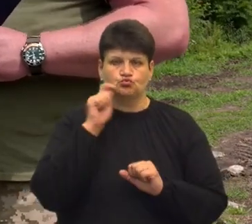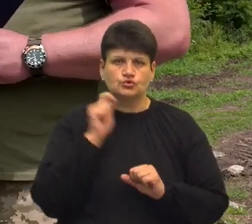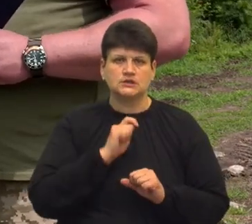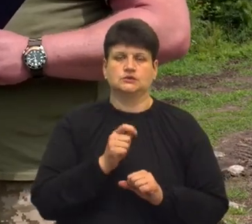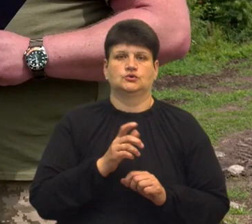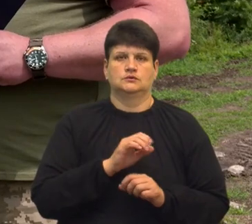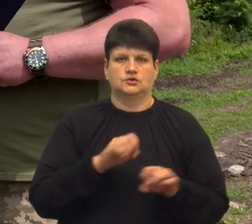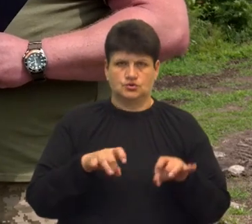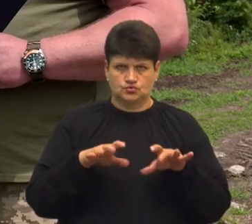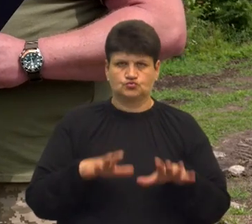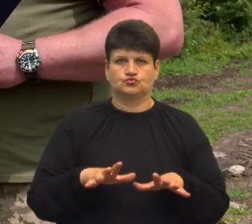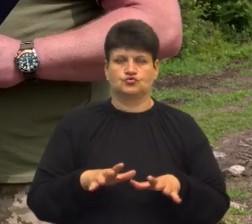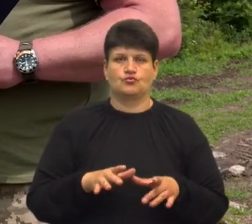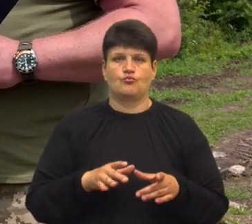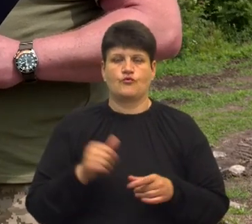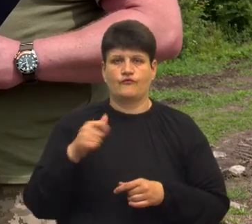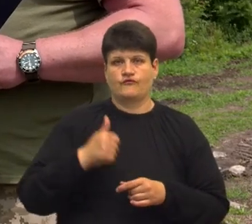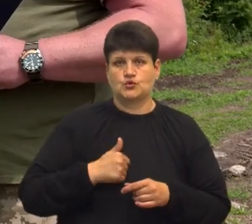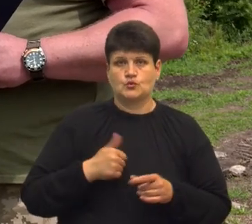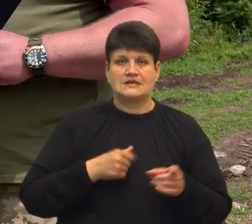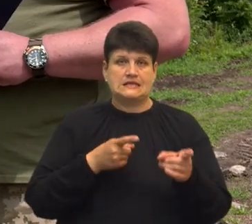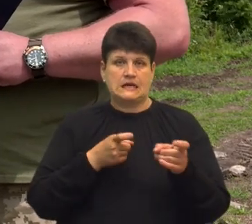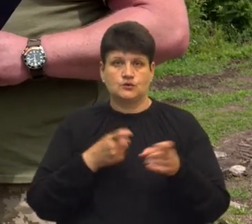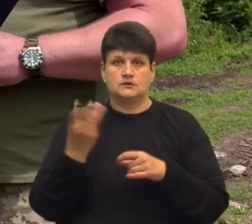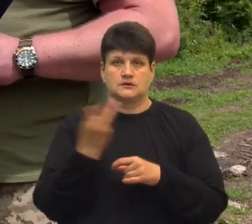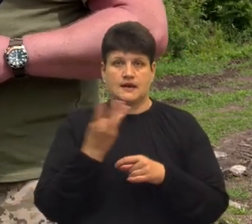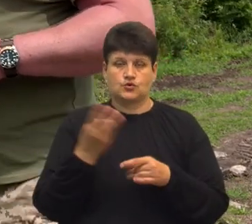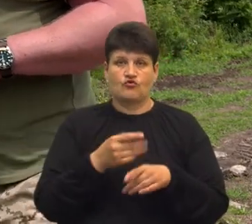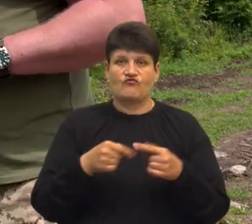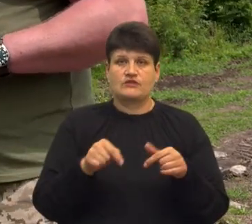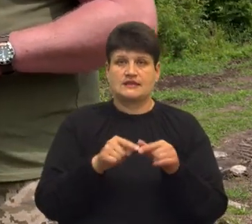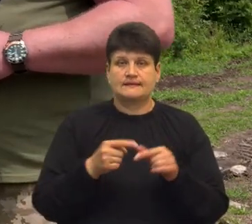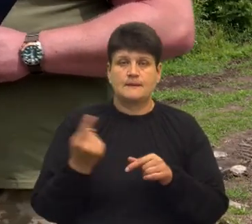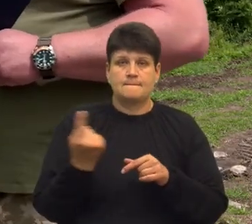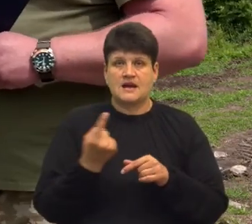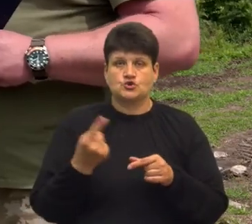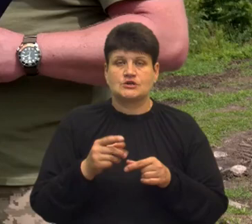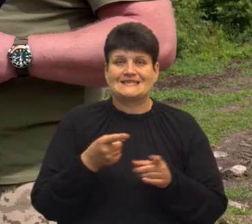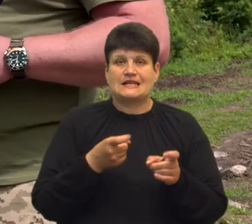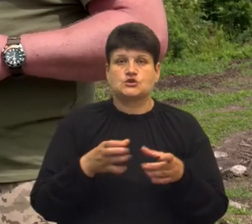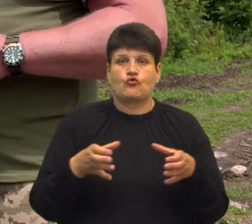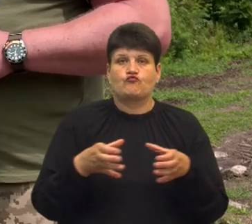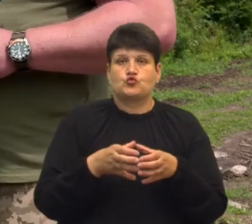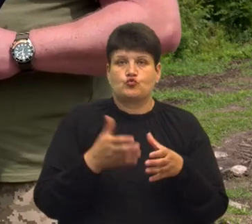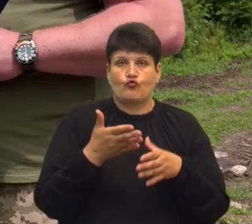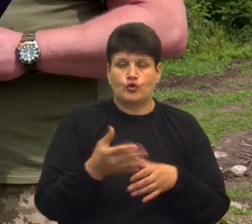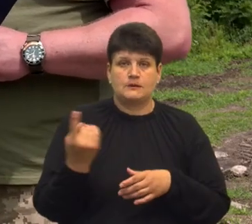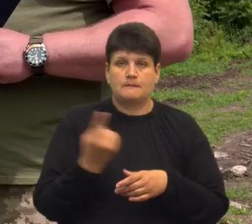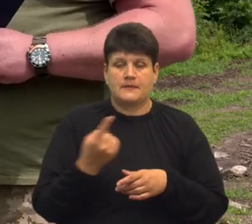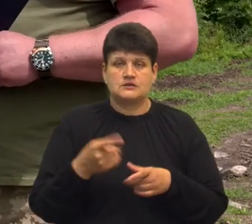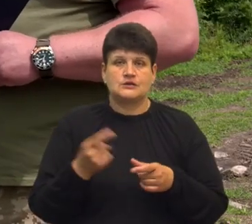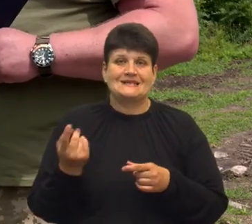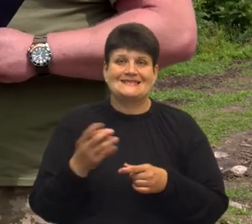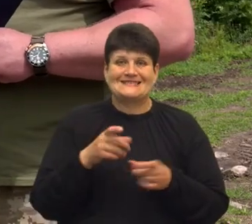воїну-стрільцю 3-го стрілецького відділення 1-го стрілецького взводу 1-ї стрілецької роти військової